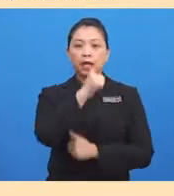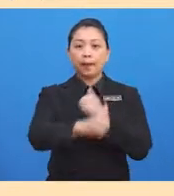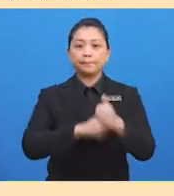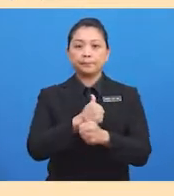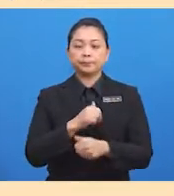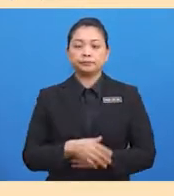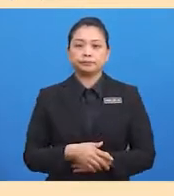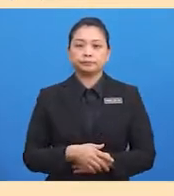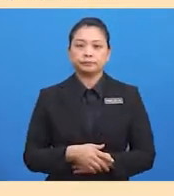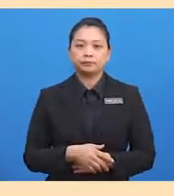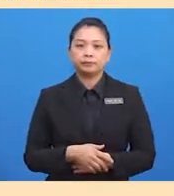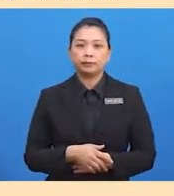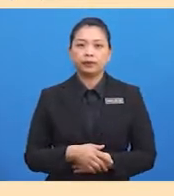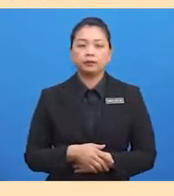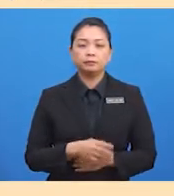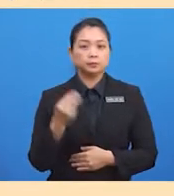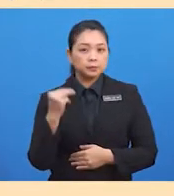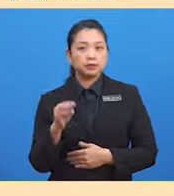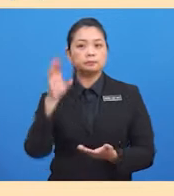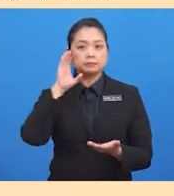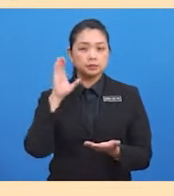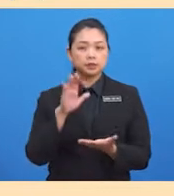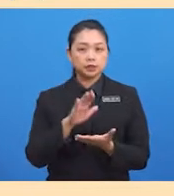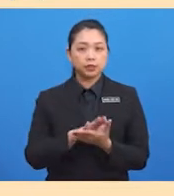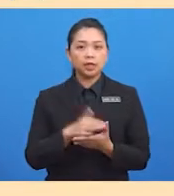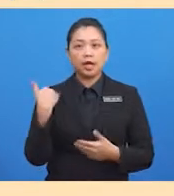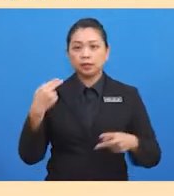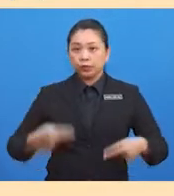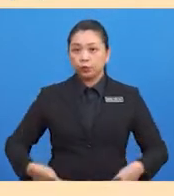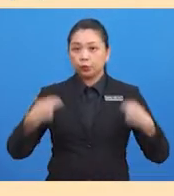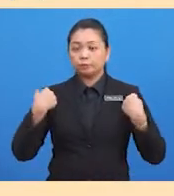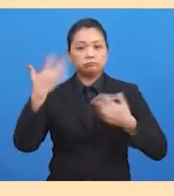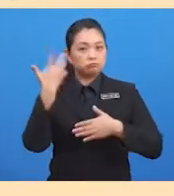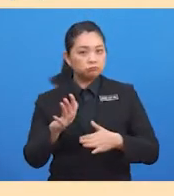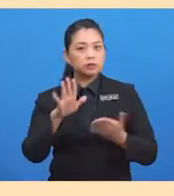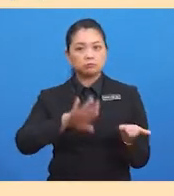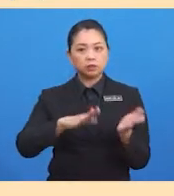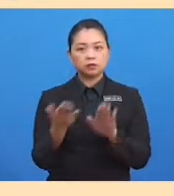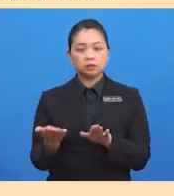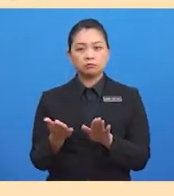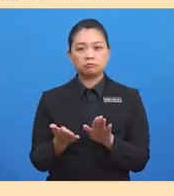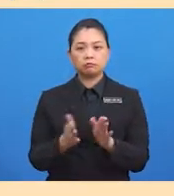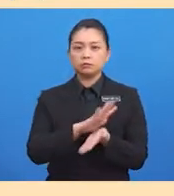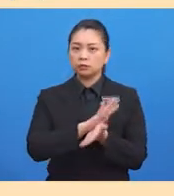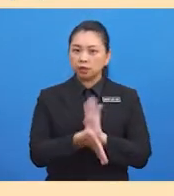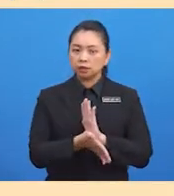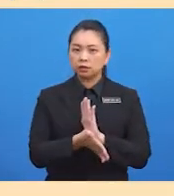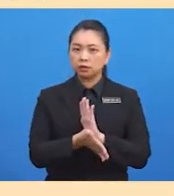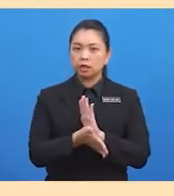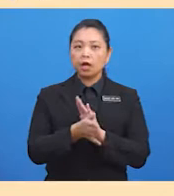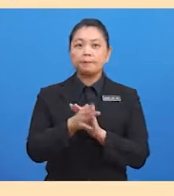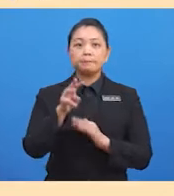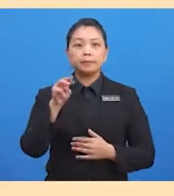Manusia zaman neolitik juga percaya ada kehidupan selepas mati. Oleh itu, mayat